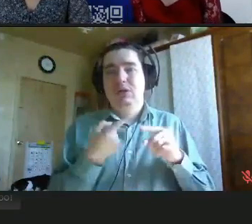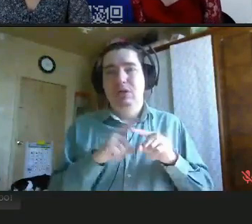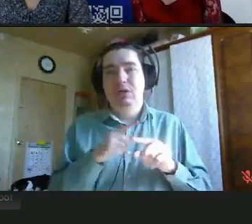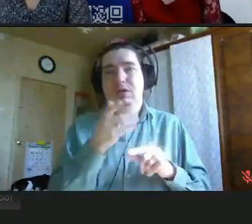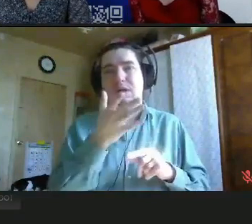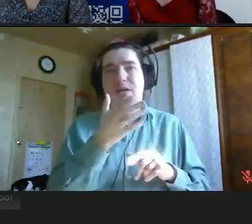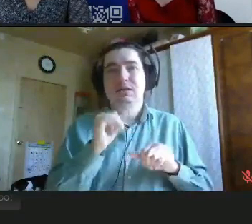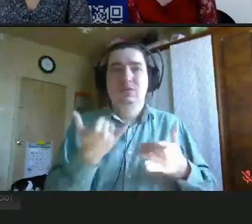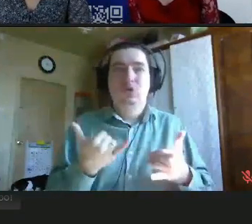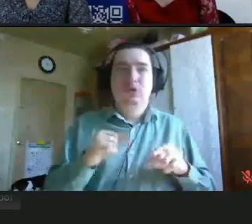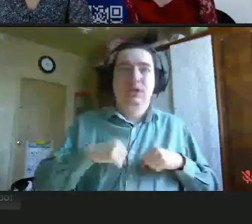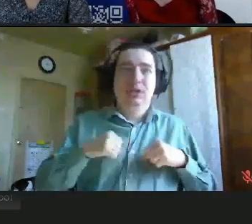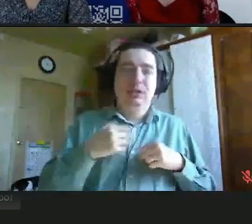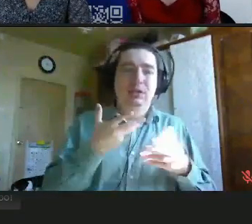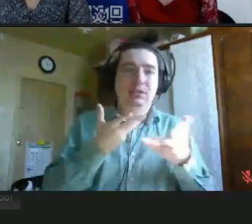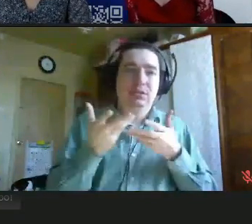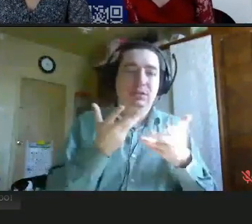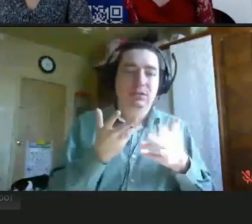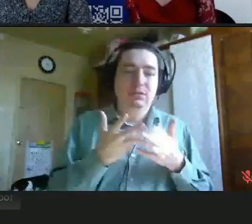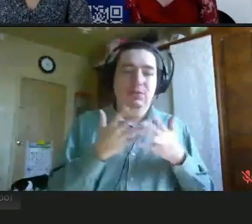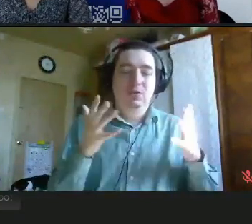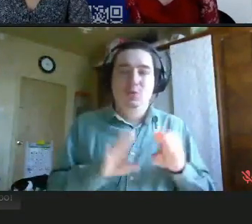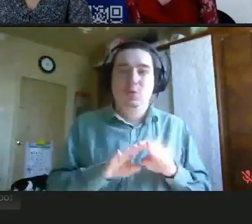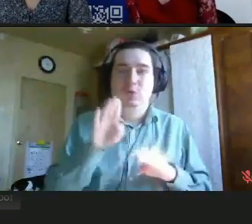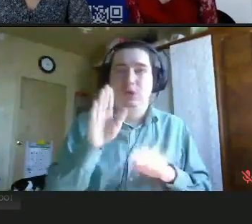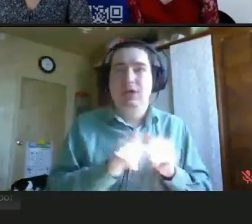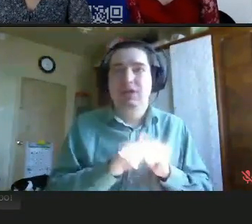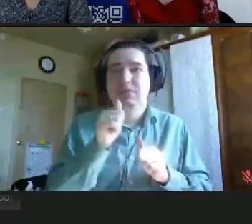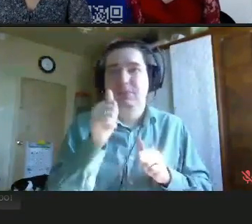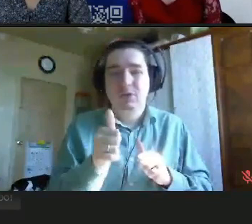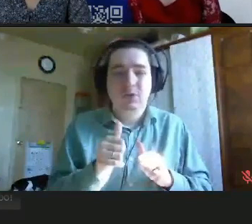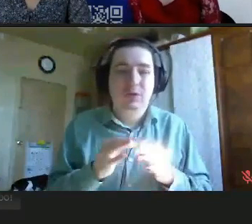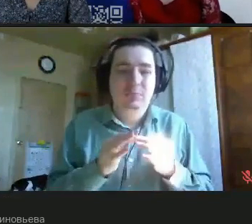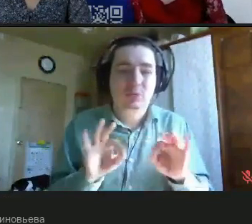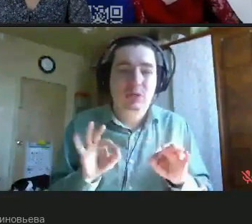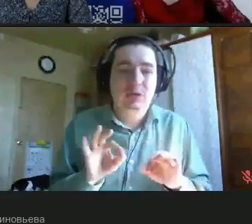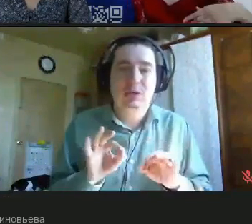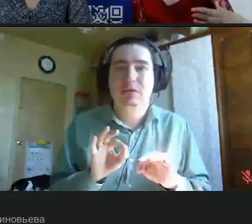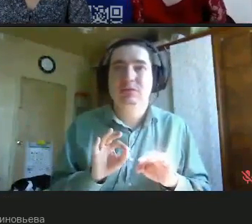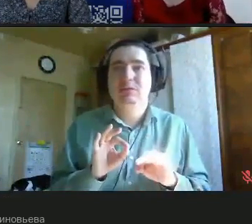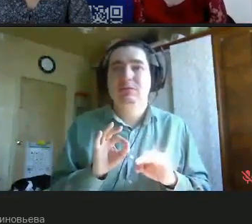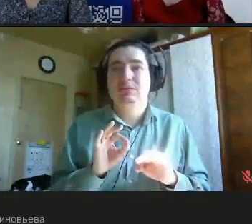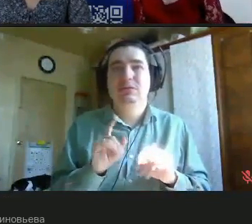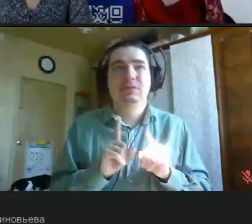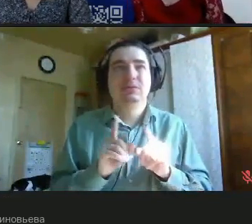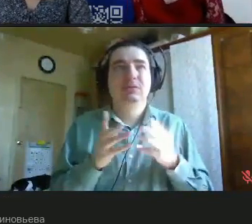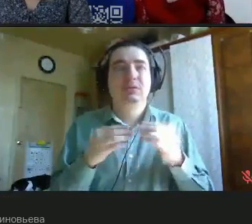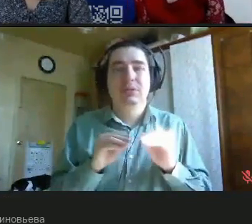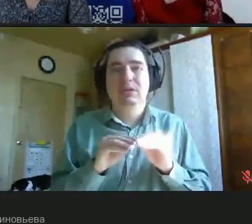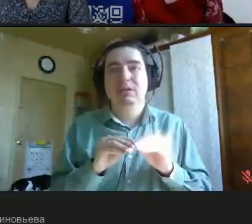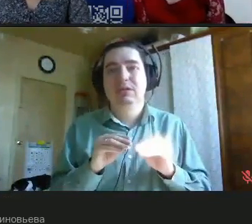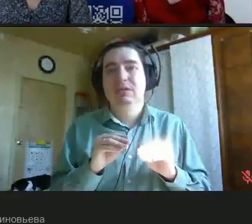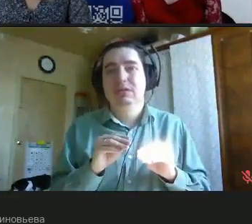нормально, и вот мой такой совет тоже отпускать детей. Да, да,